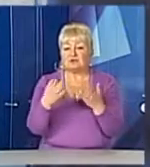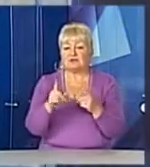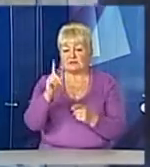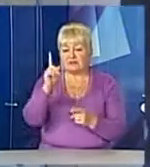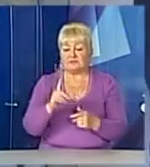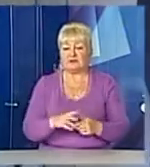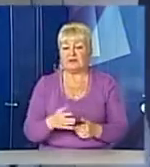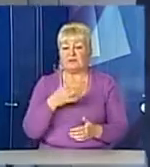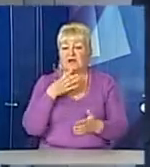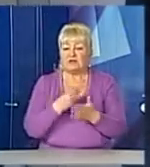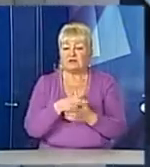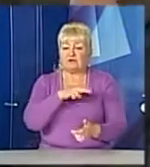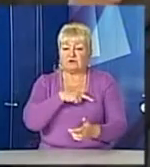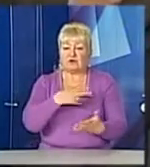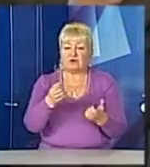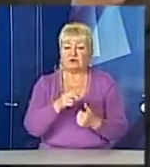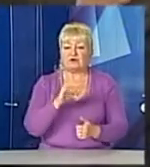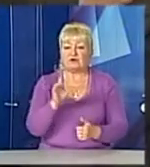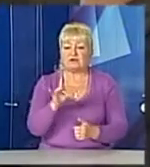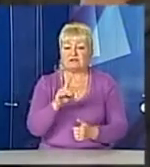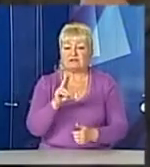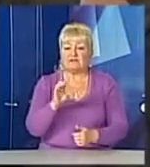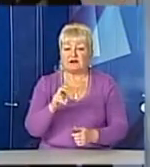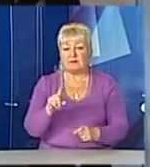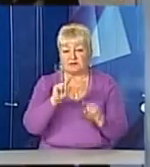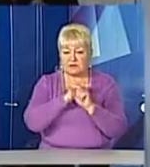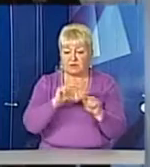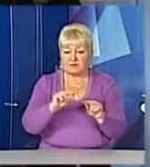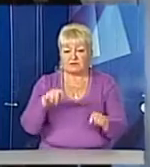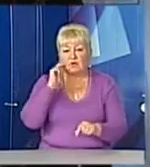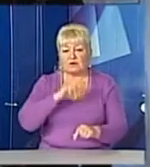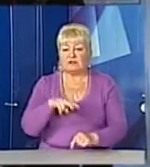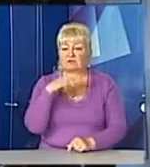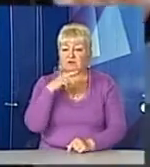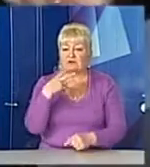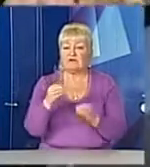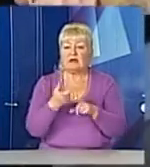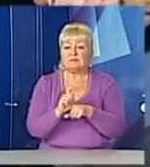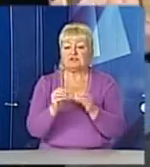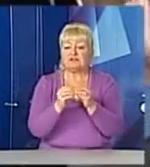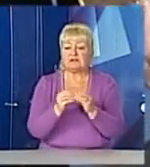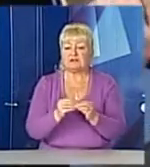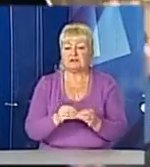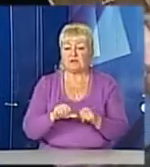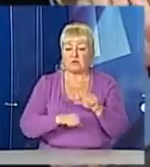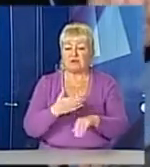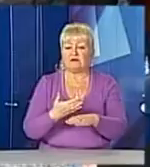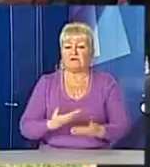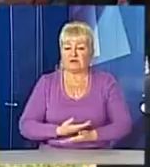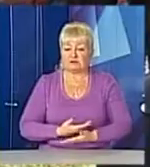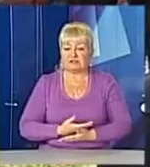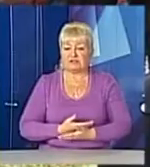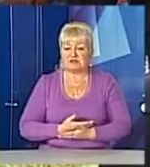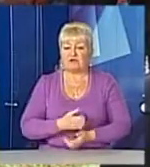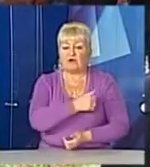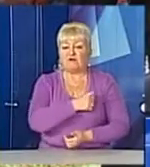Ростислав Крамер отримав за популяризацію української літератури. Він вже понад 10 років живе та працює у Варшаві. Це місце для мене